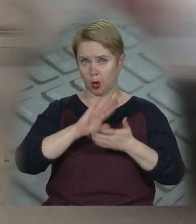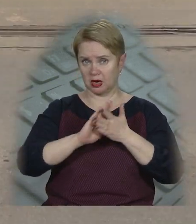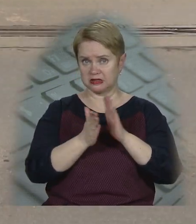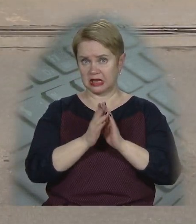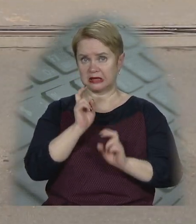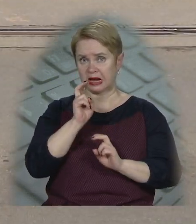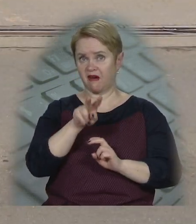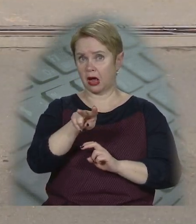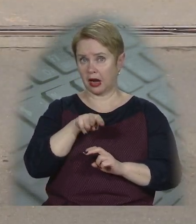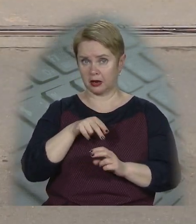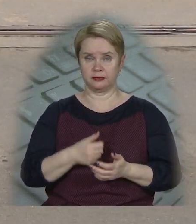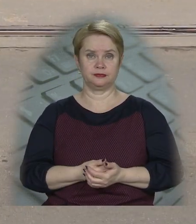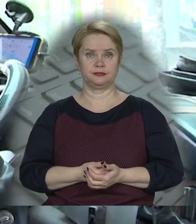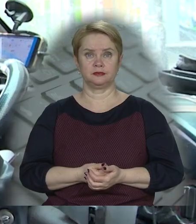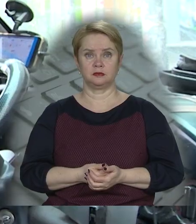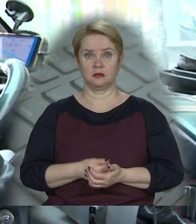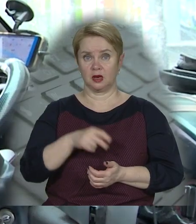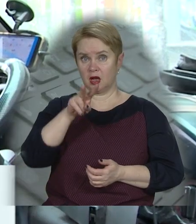поганий стан трамвайних рейок.